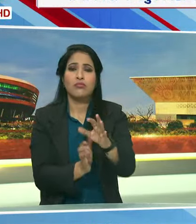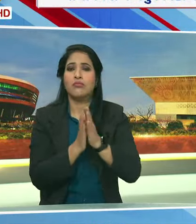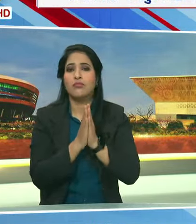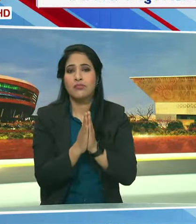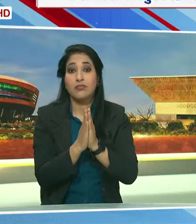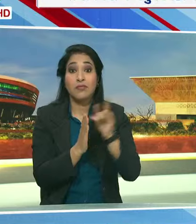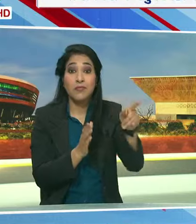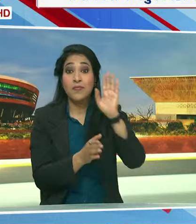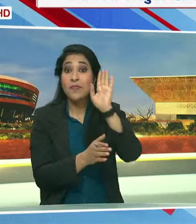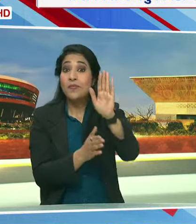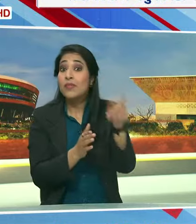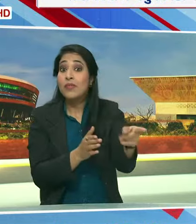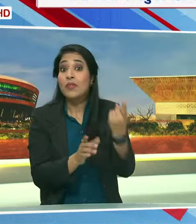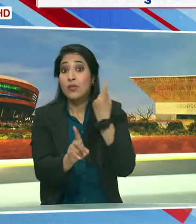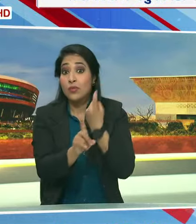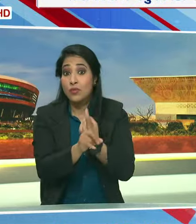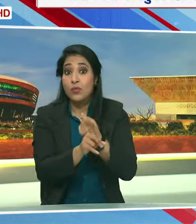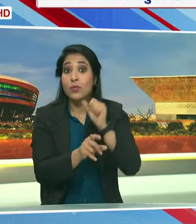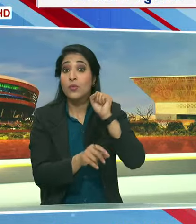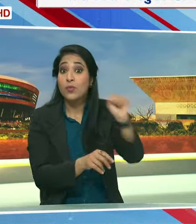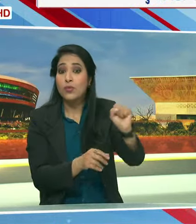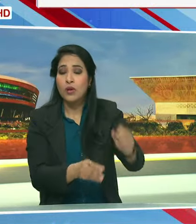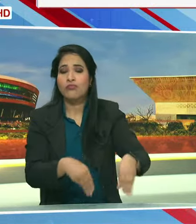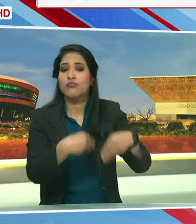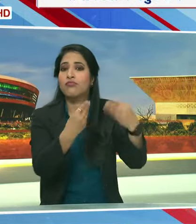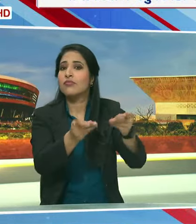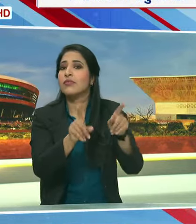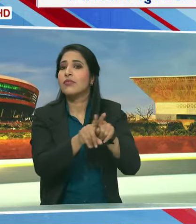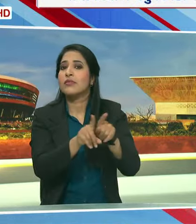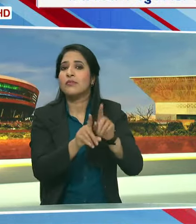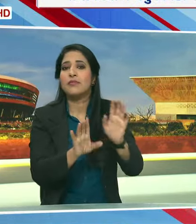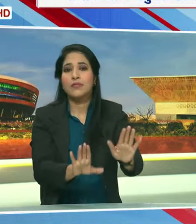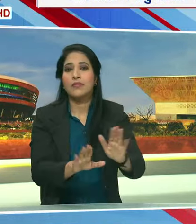गिमंदिर श्री कौंटडाराम स्वामी को समर्पित है